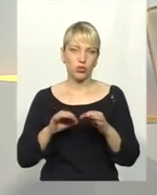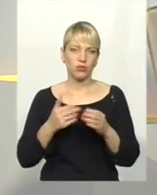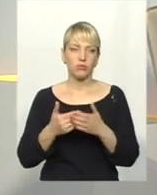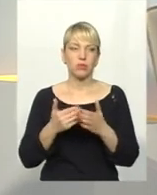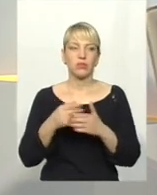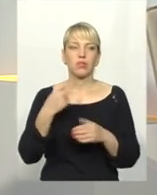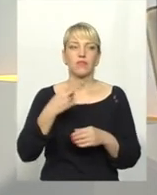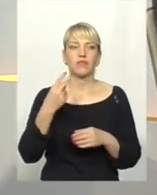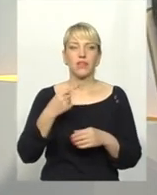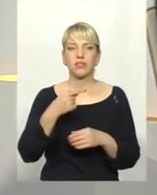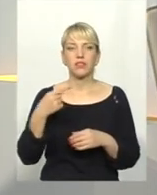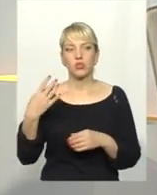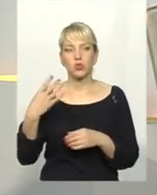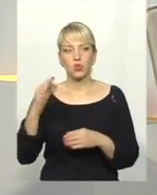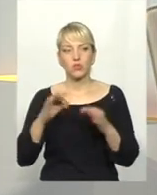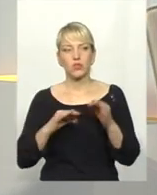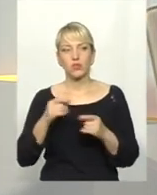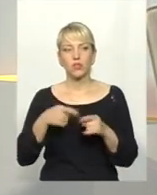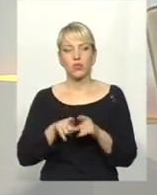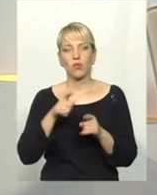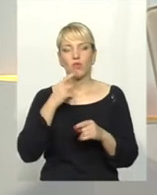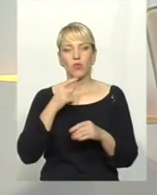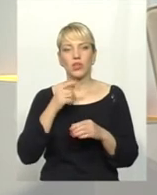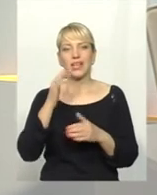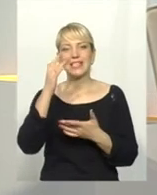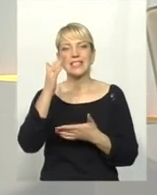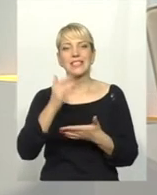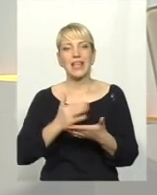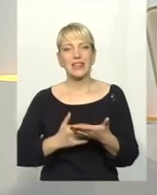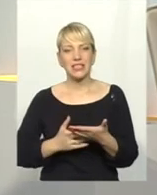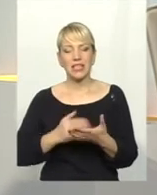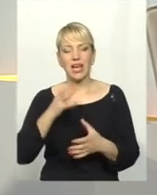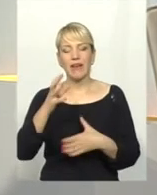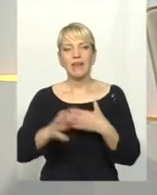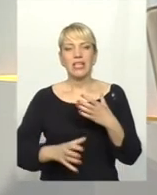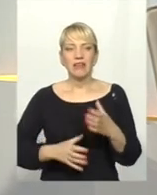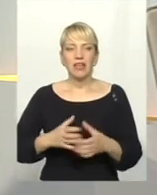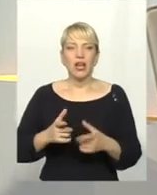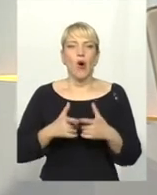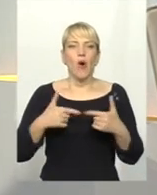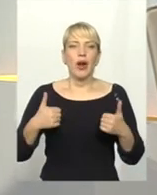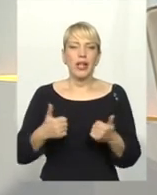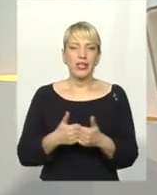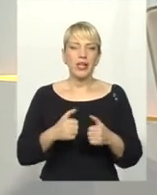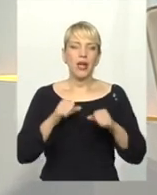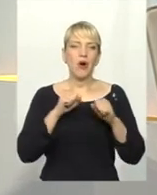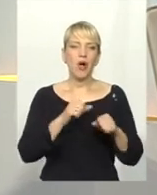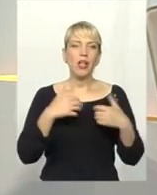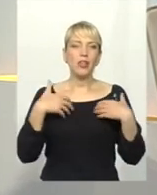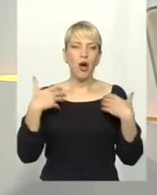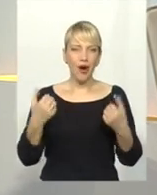40 відсотків. Так говорить статистика Всесвітньої Організації охорони здоров'я.